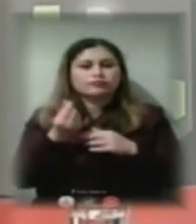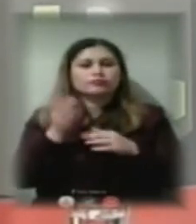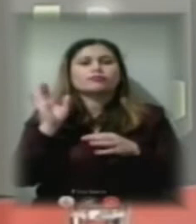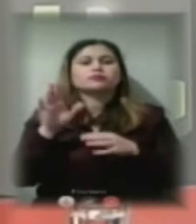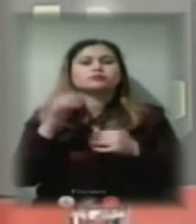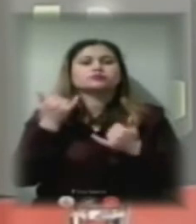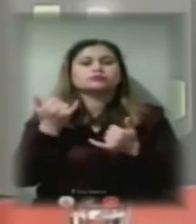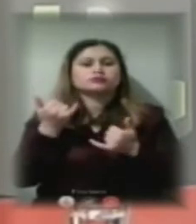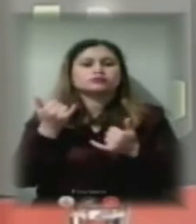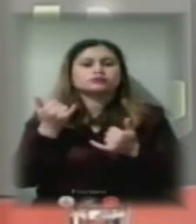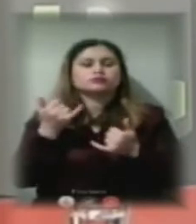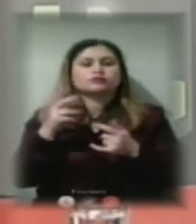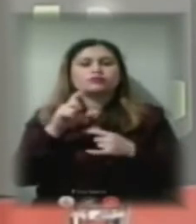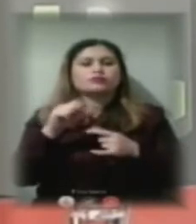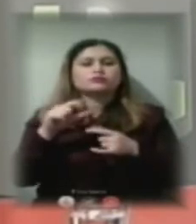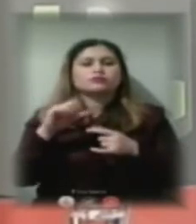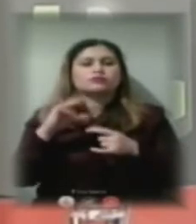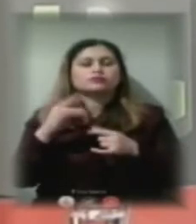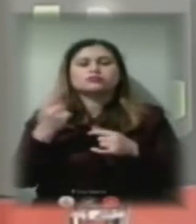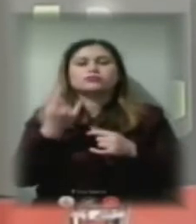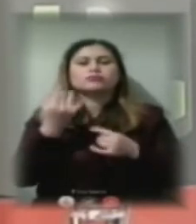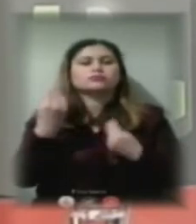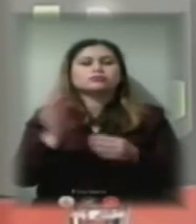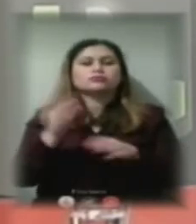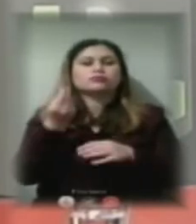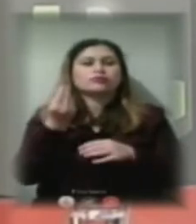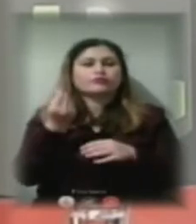незалежность їм неразу не дали копійки, нічого.